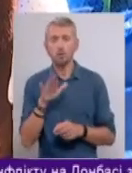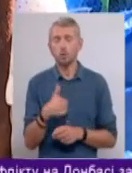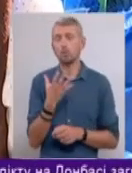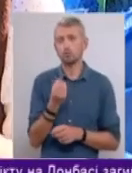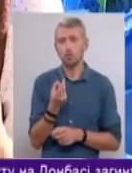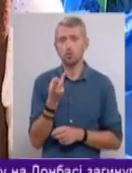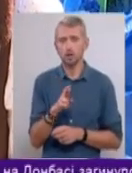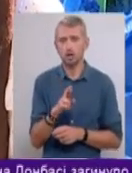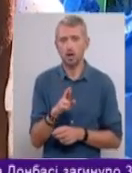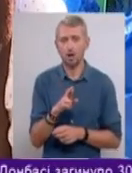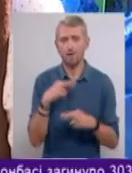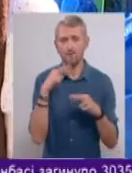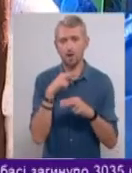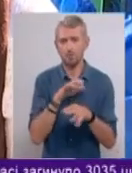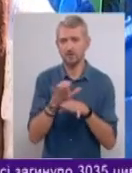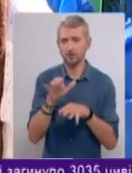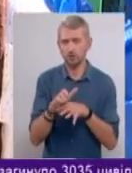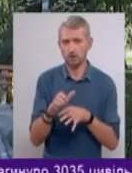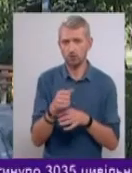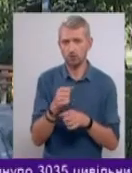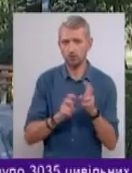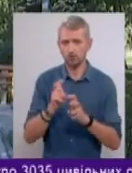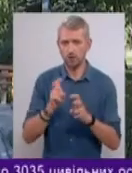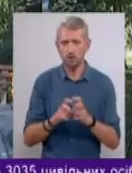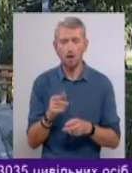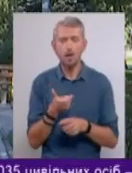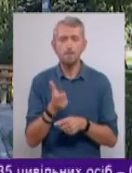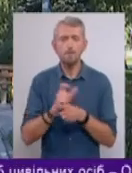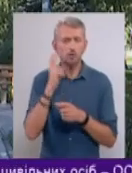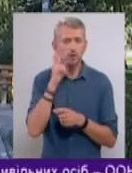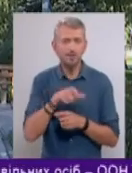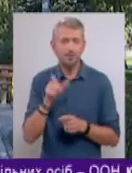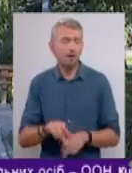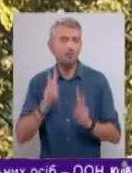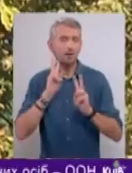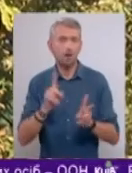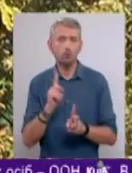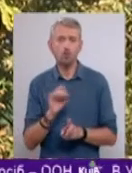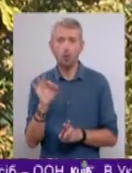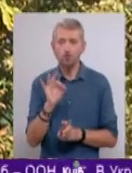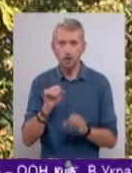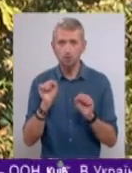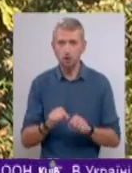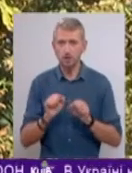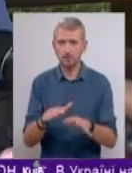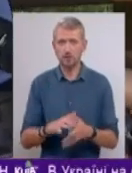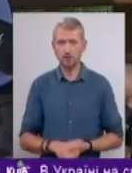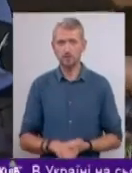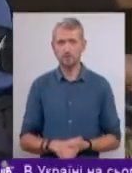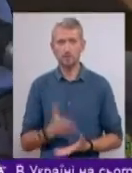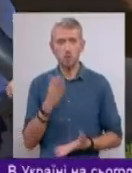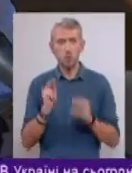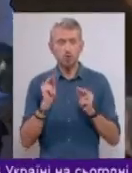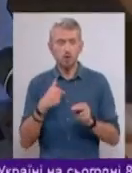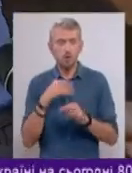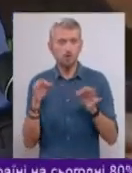для фармацевтистічної промисленості. Та більшість киян не знають, що каштани можна здавати. Якщо чесно,